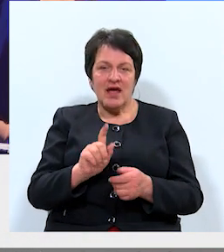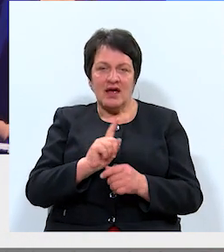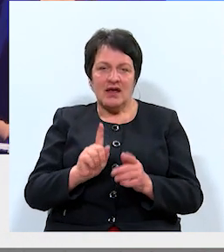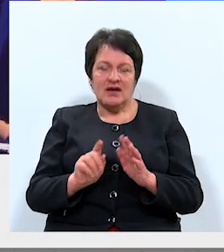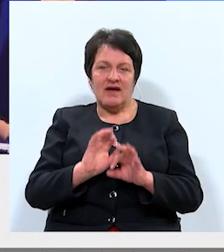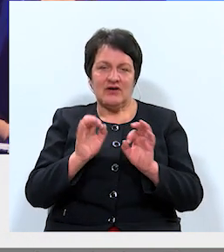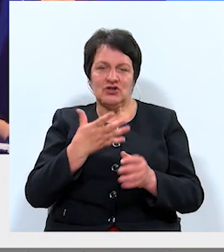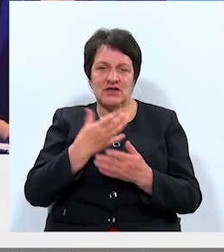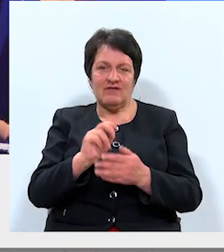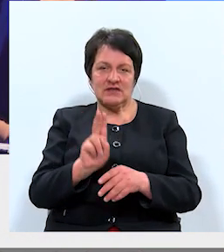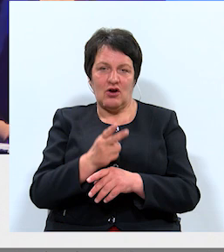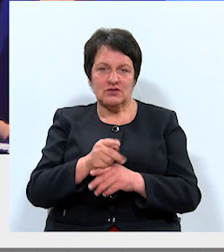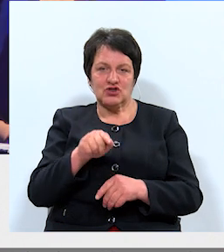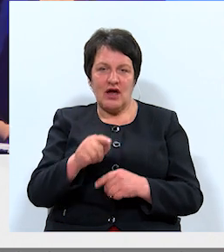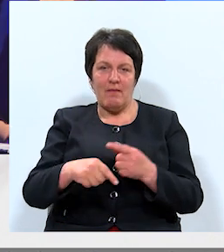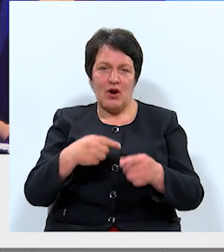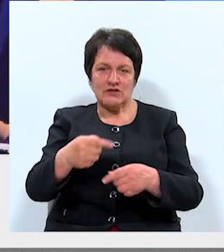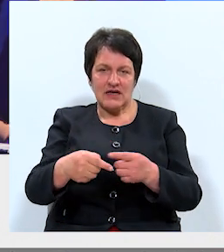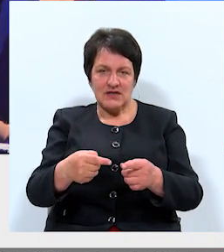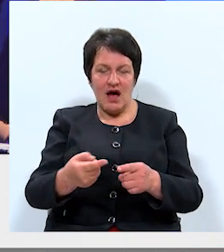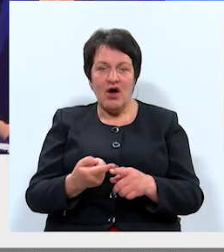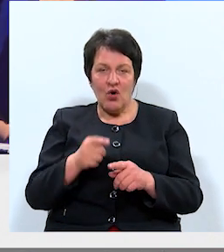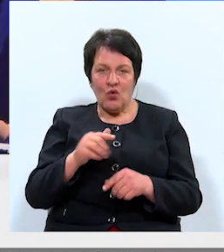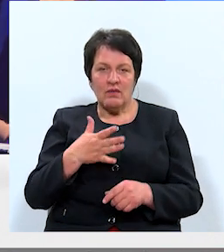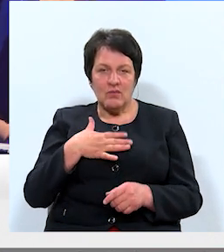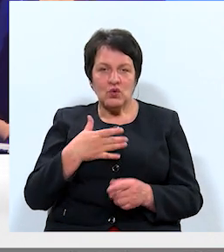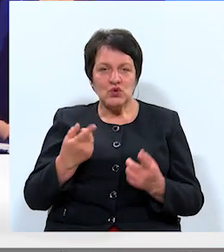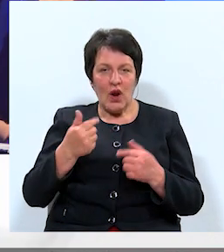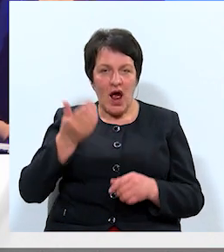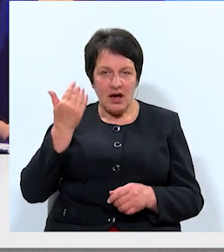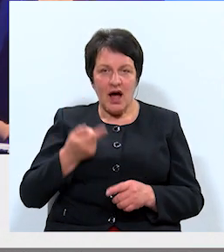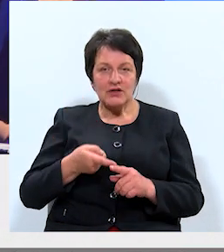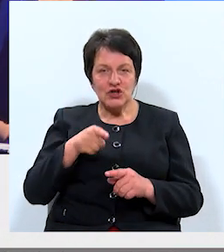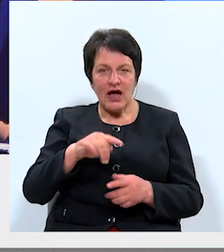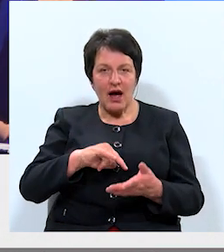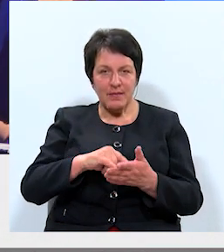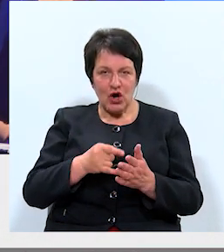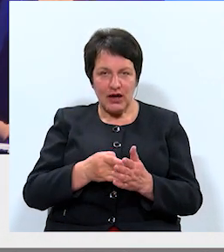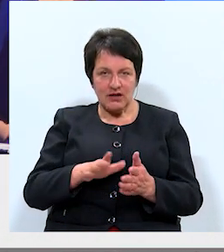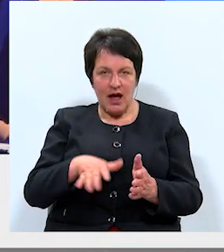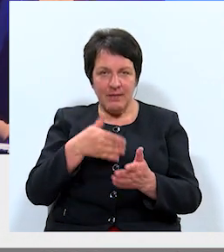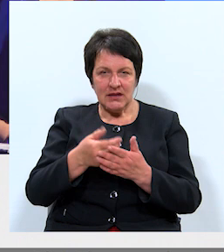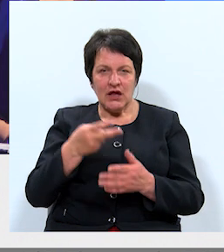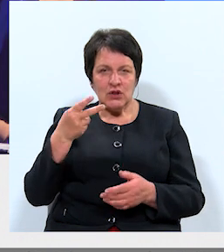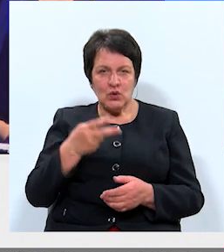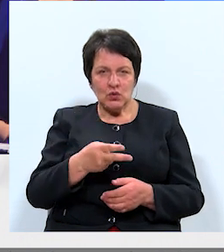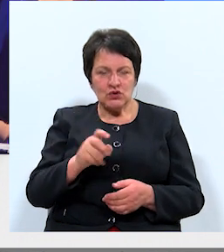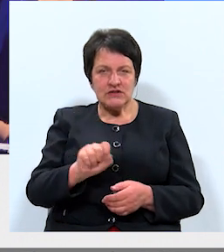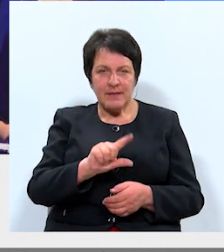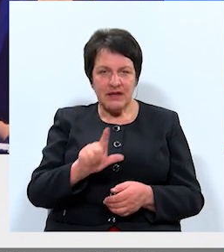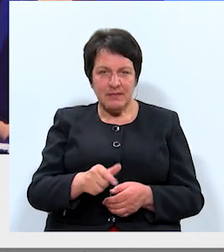minētajā procesā. Un mūsu laikā šajā projektā pieteicās 2017.